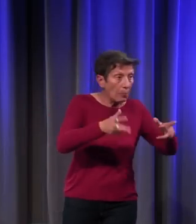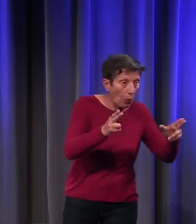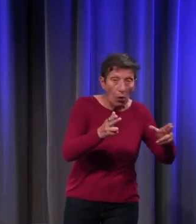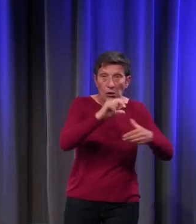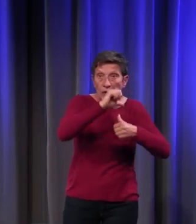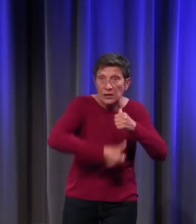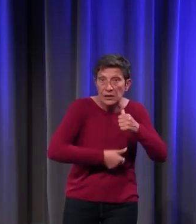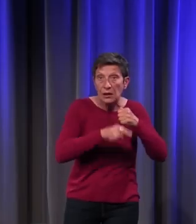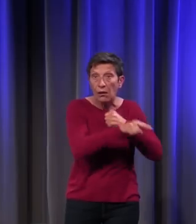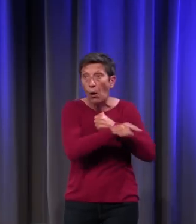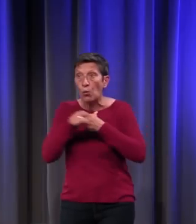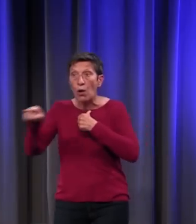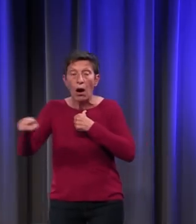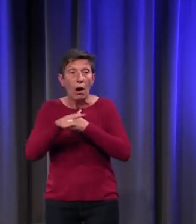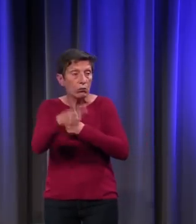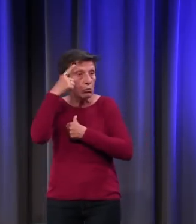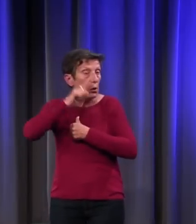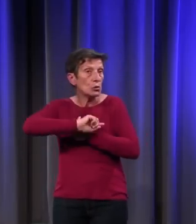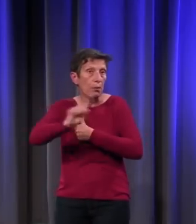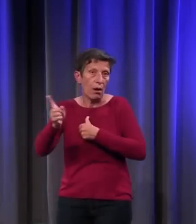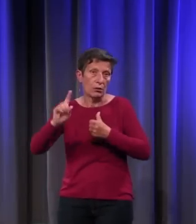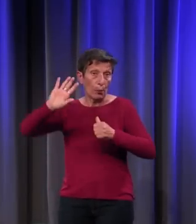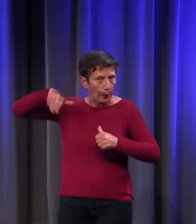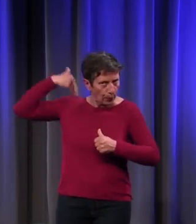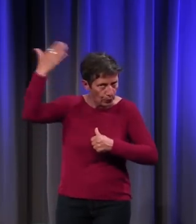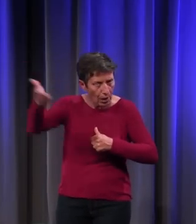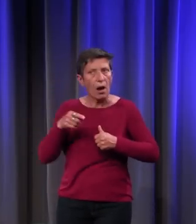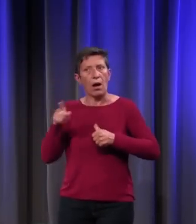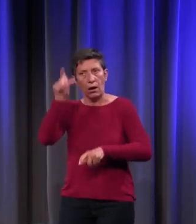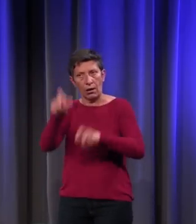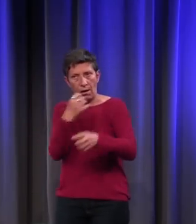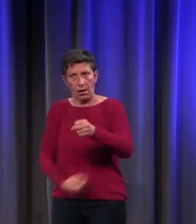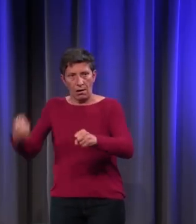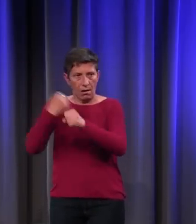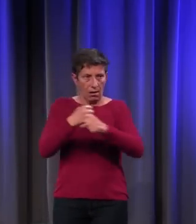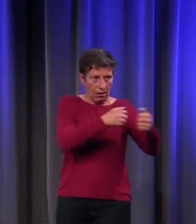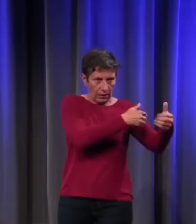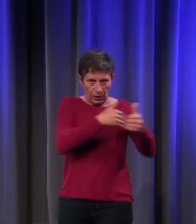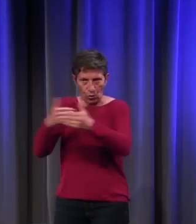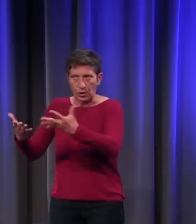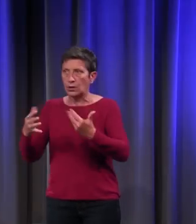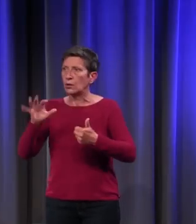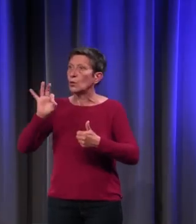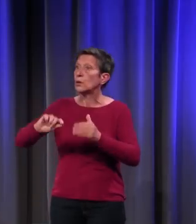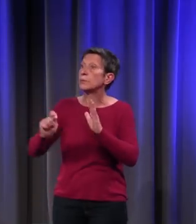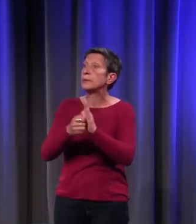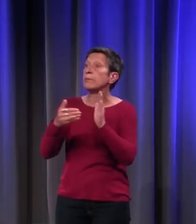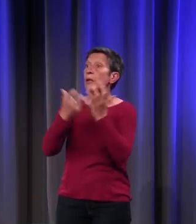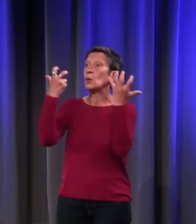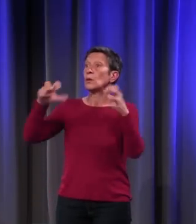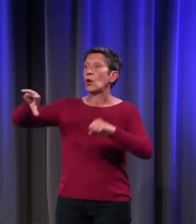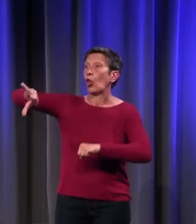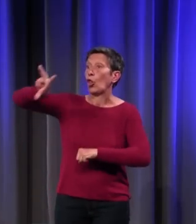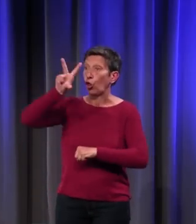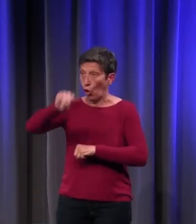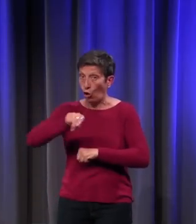apparaissent très tard. Il faut attendre les années 1830 pour, déjà, que le mot roman,